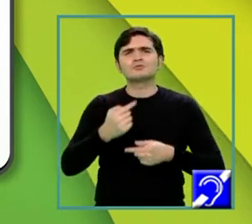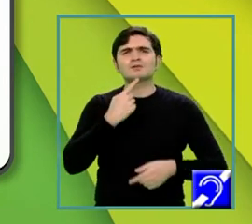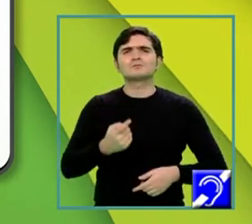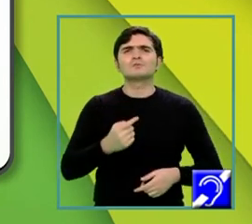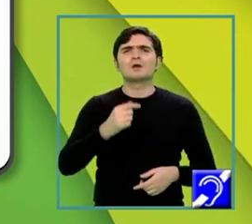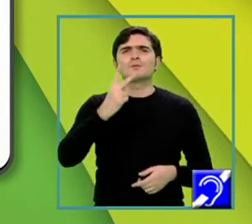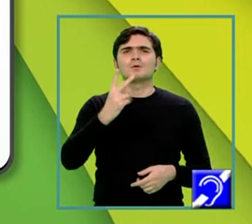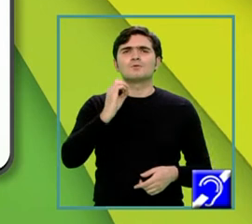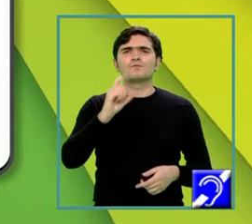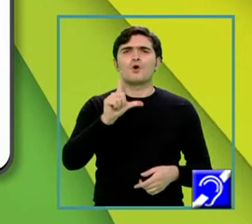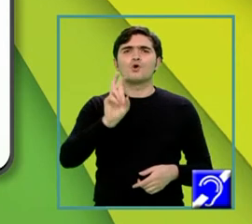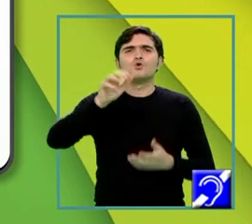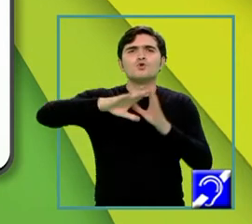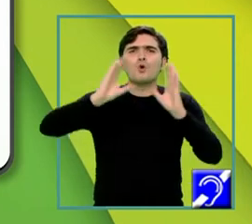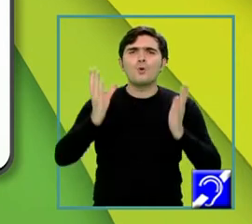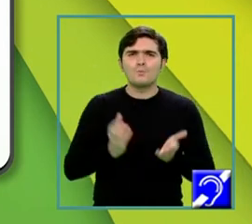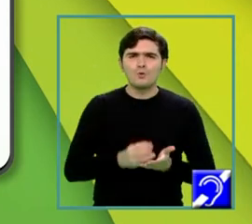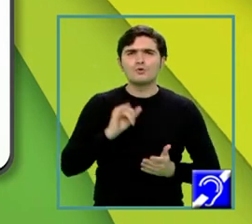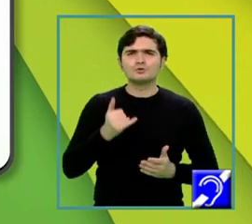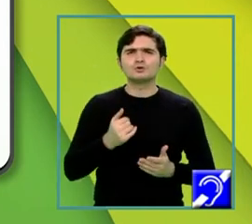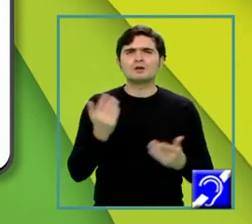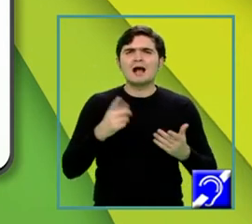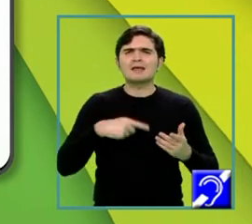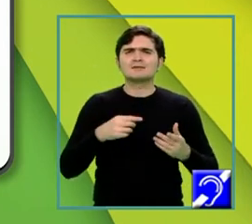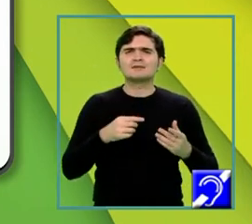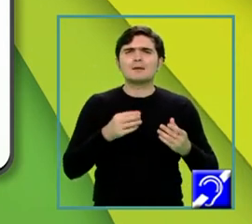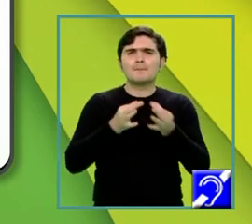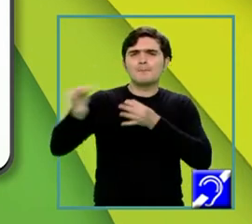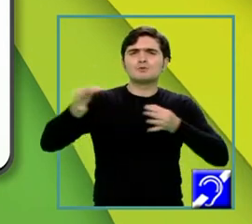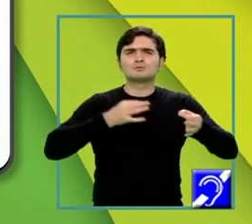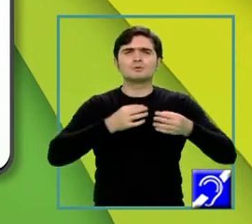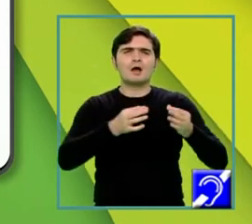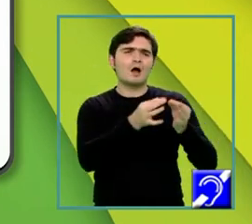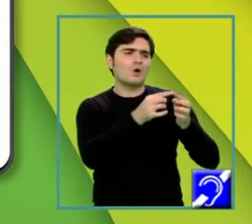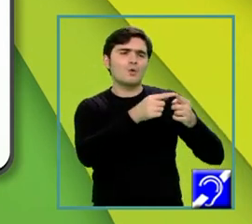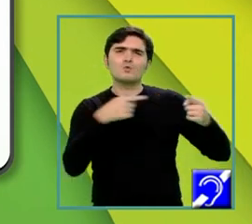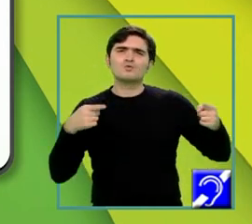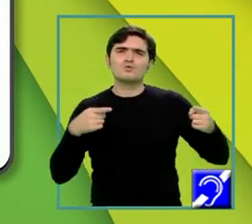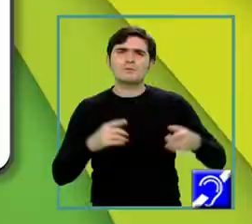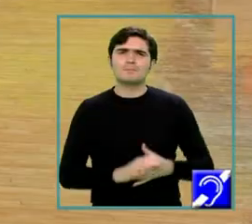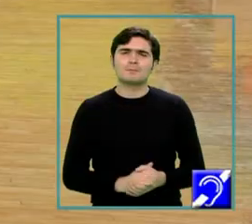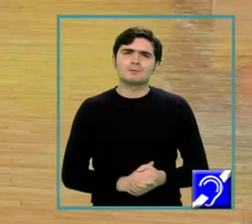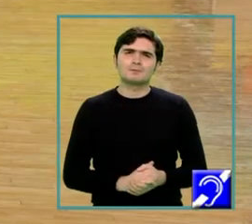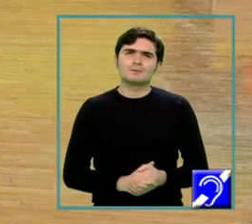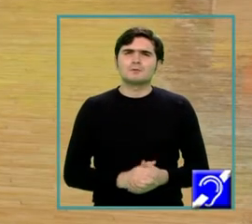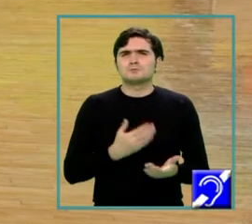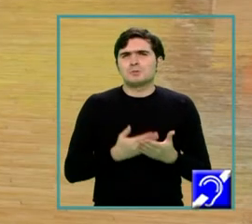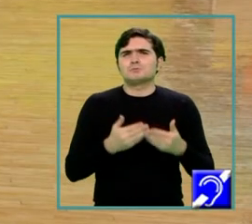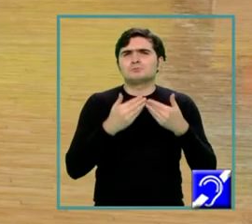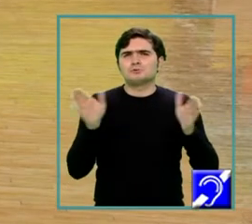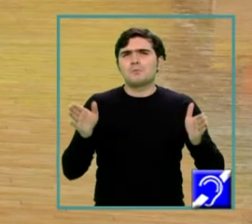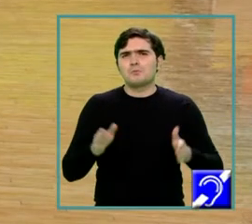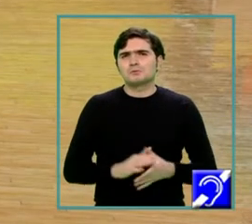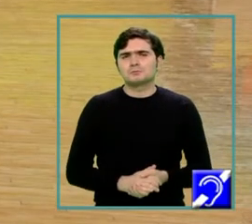măsura unghiului determinat de o față laterală cu planul bazei. Pentru început, bineînțeles că